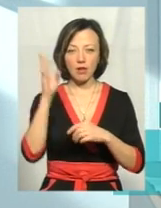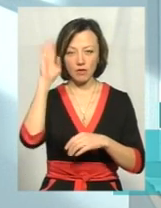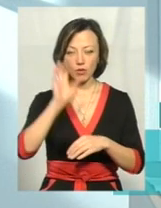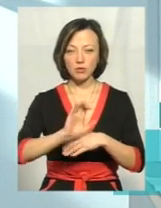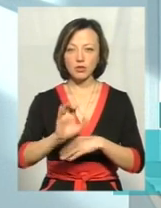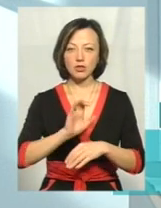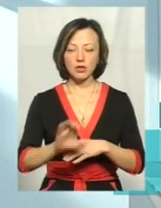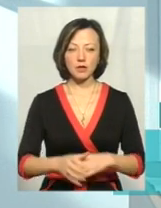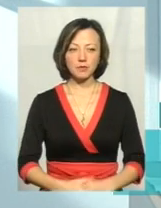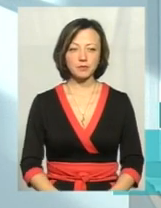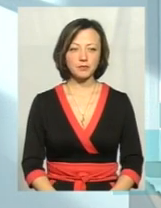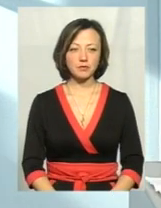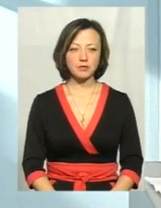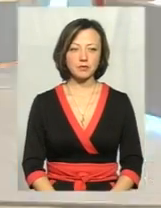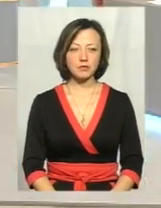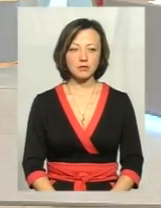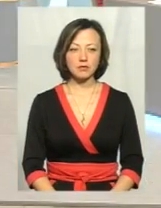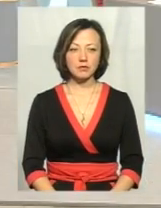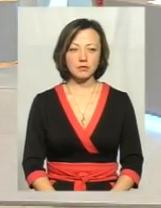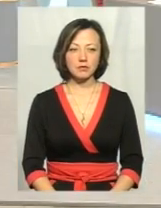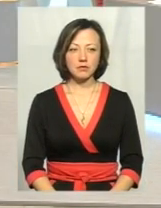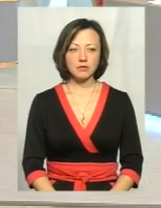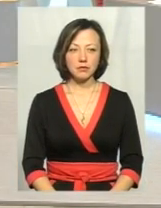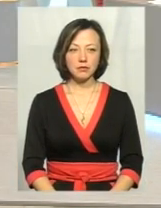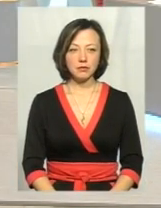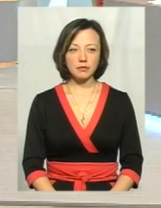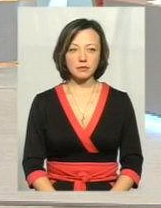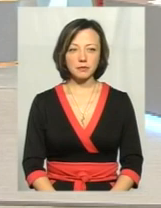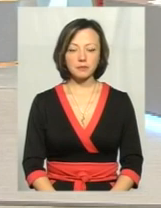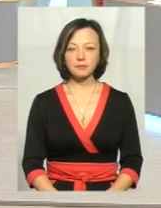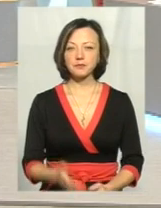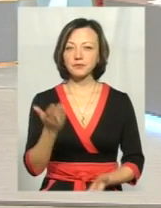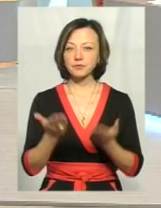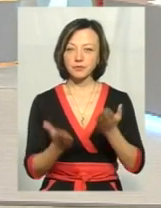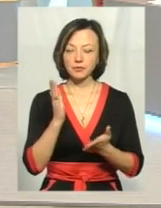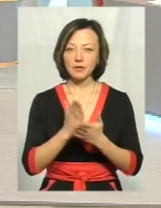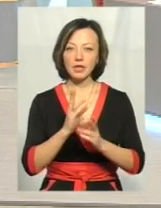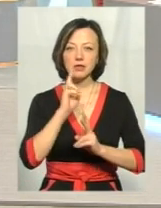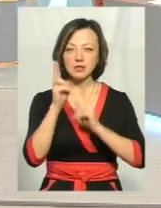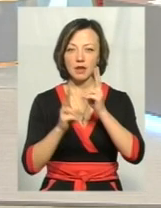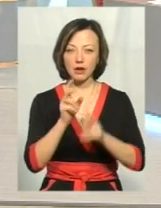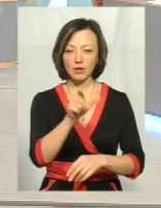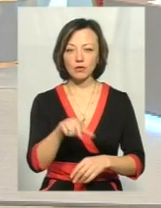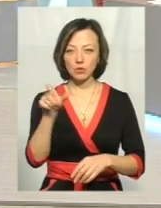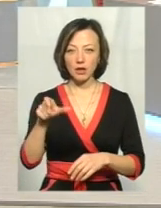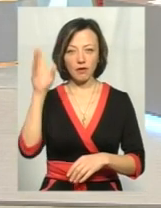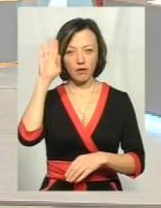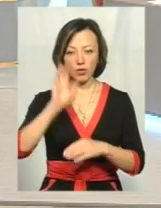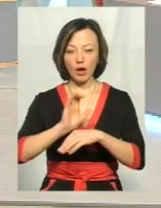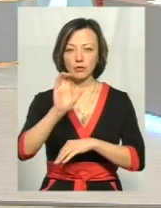Чи це відомчий водогін. Але ж, якщо є скарги споживачів на воду, то вони адресуються